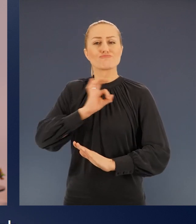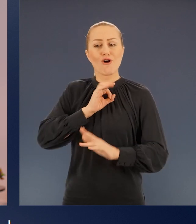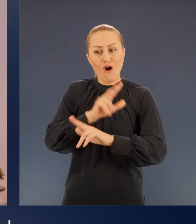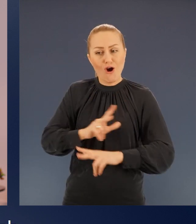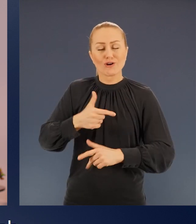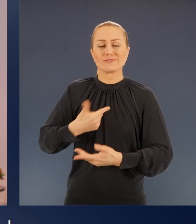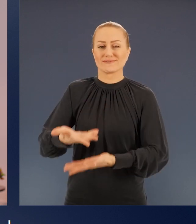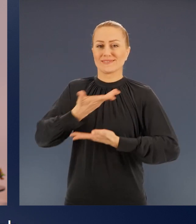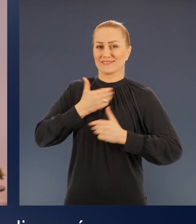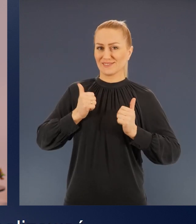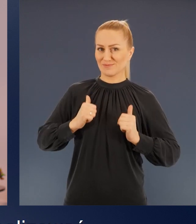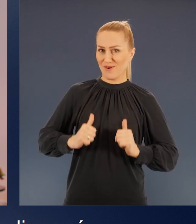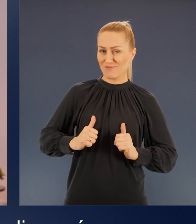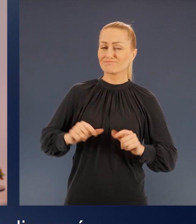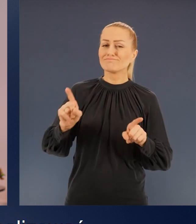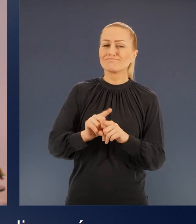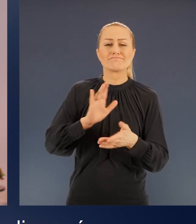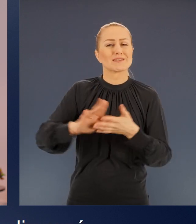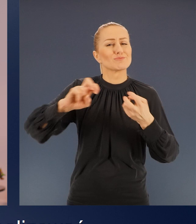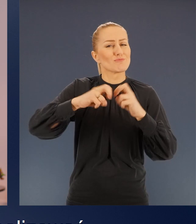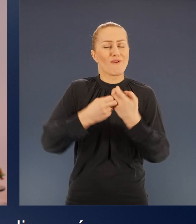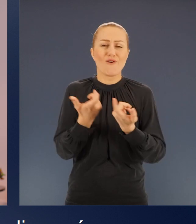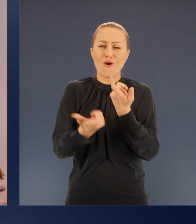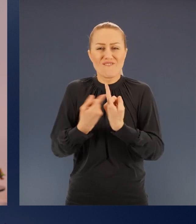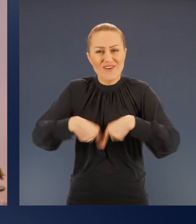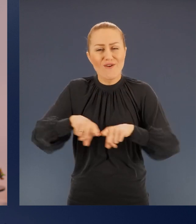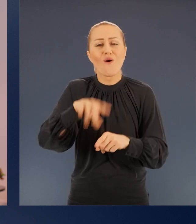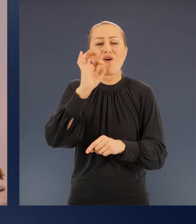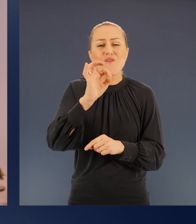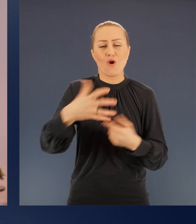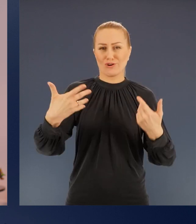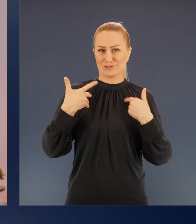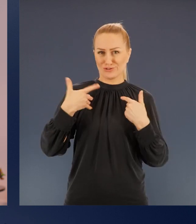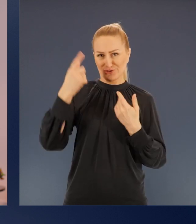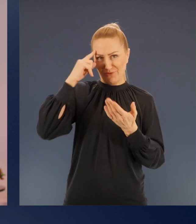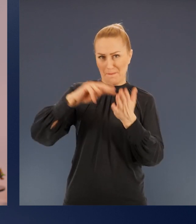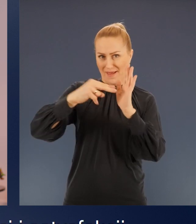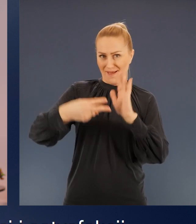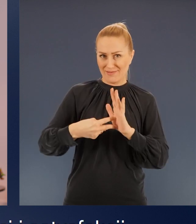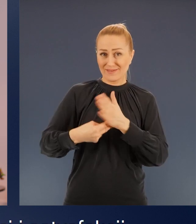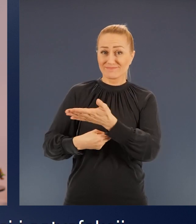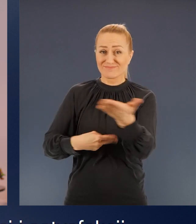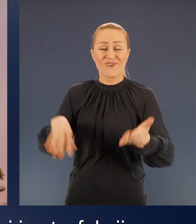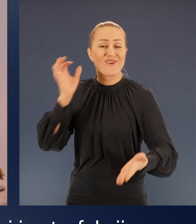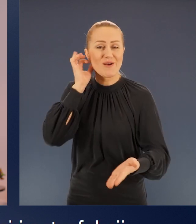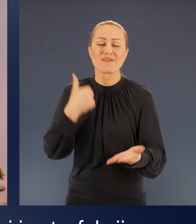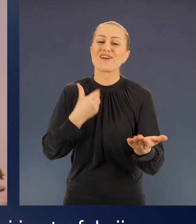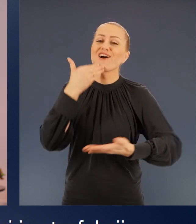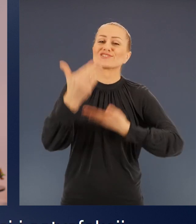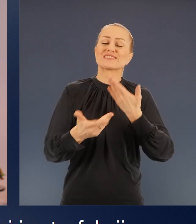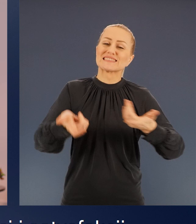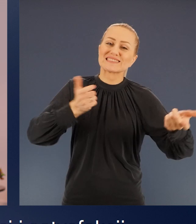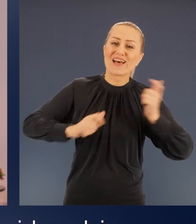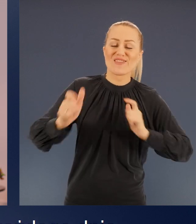i swoich bliskich. Aby mogły bez przeszkód realizować swoje życiowe plany. Wszystkim Paniom życzę